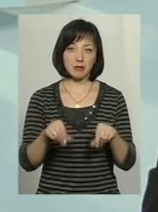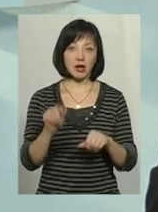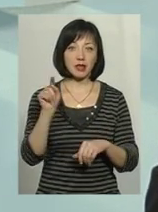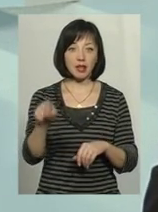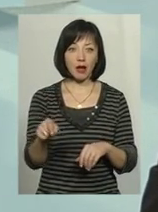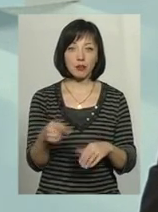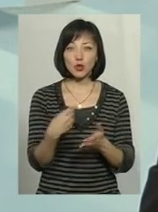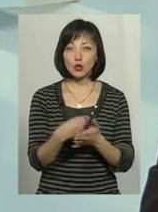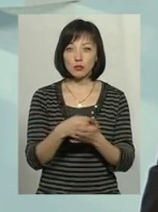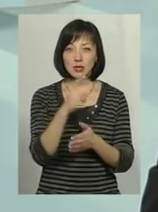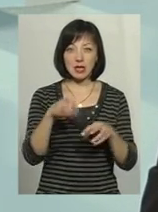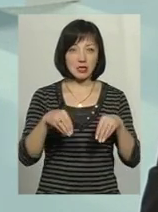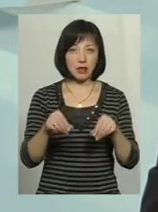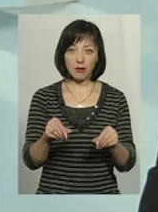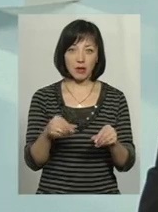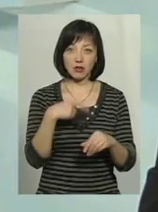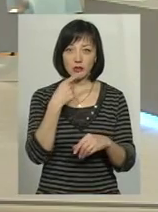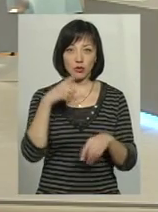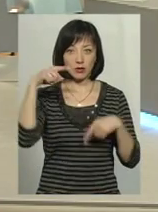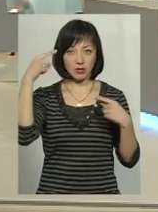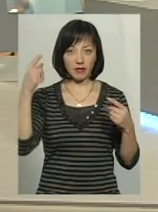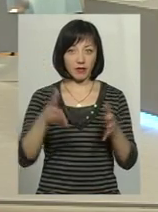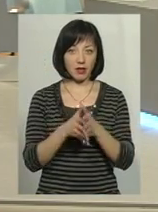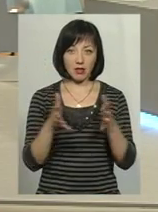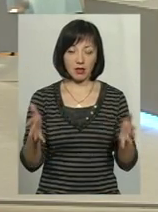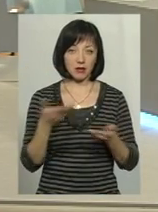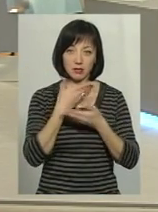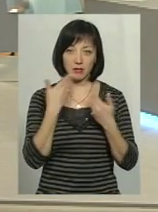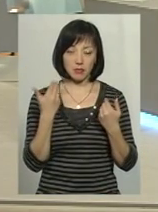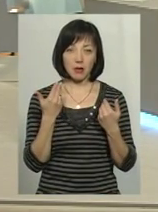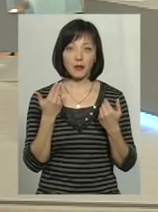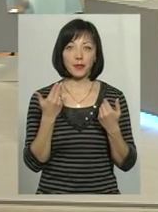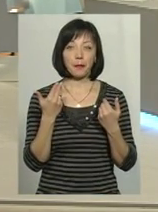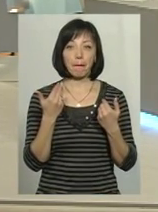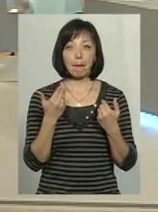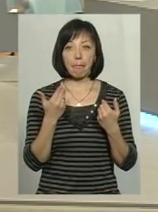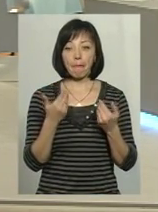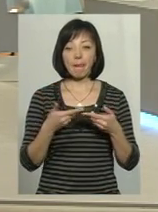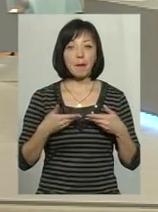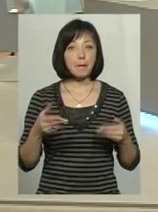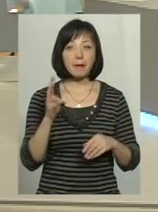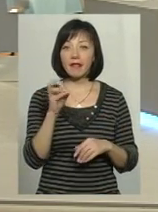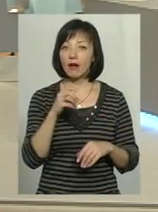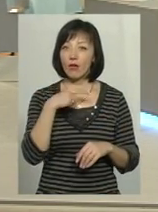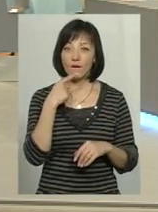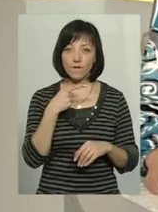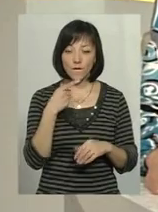суми за земельну ділянку, я б не сказала, що аж дуже такі захмарні. Тому, я ж кажу, ми не говоримо про...